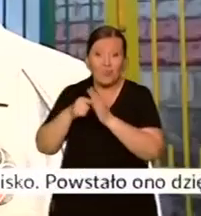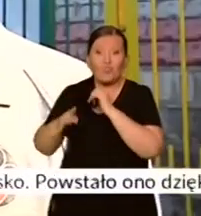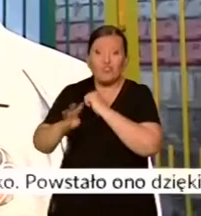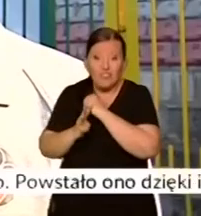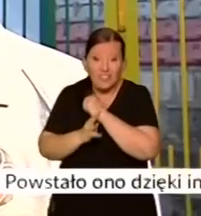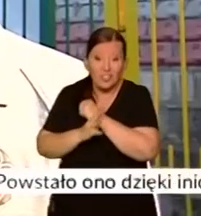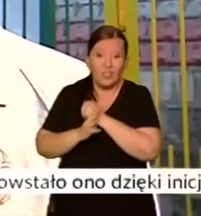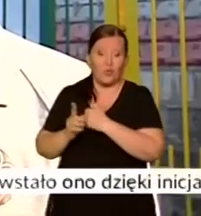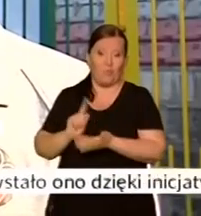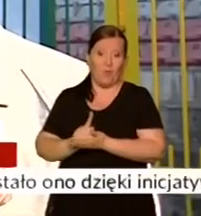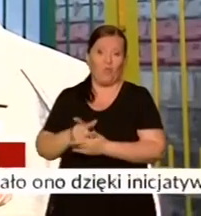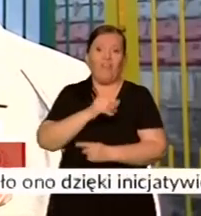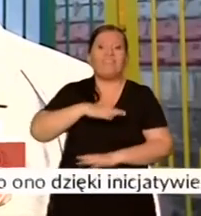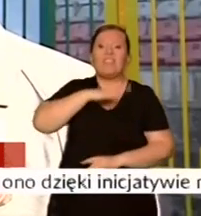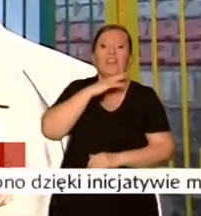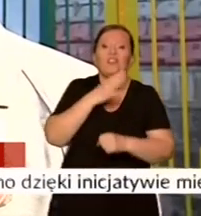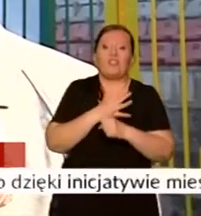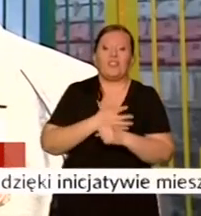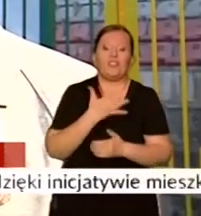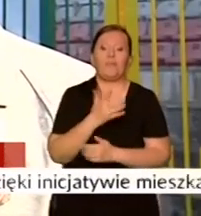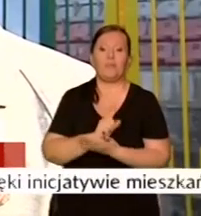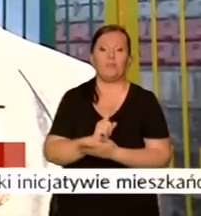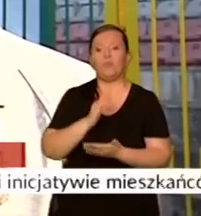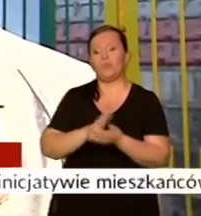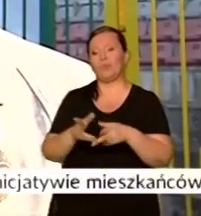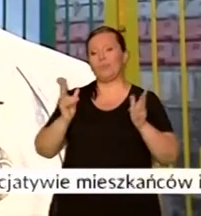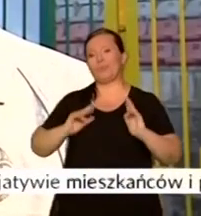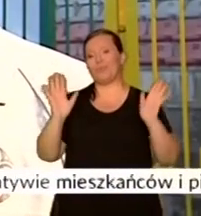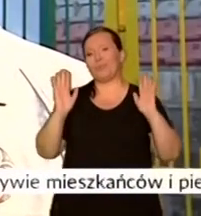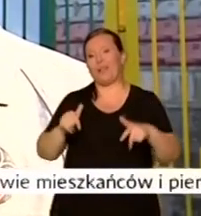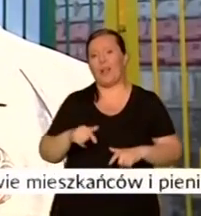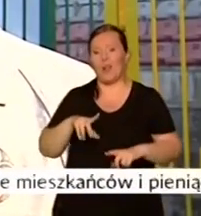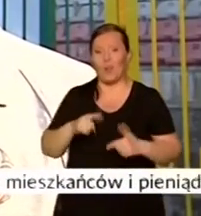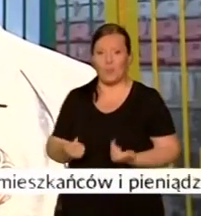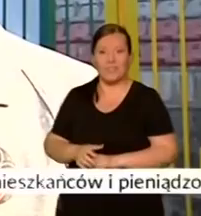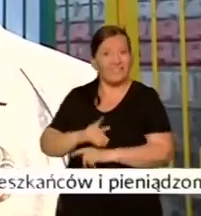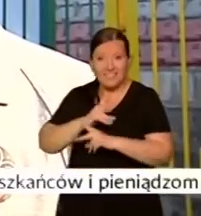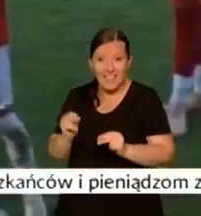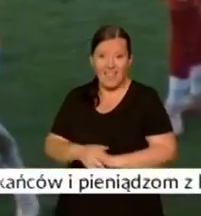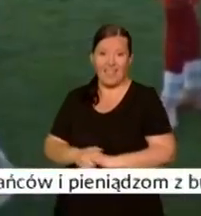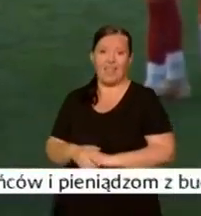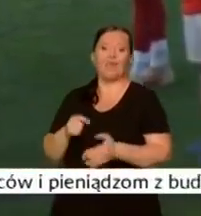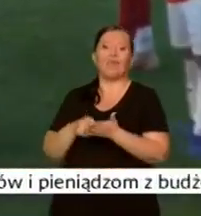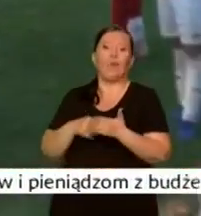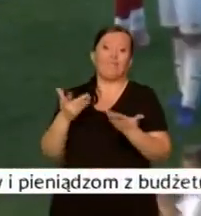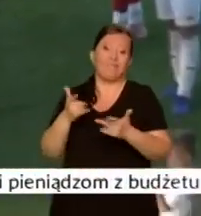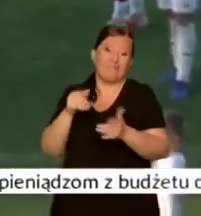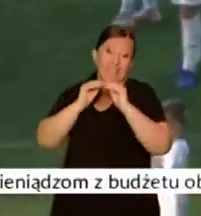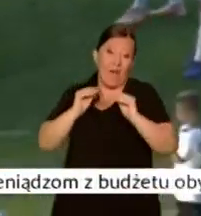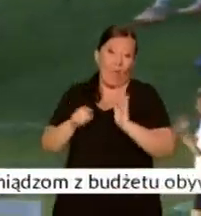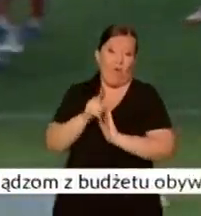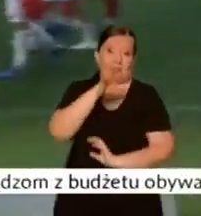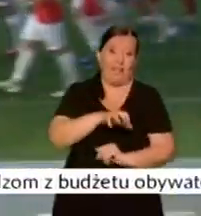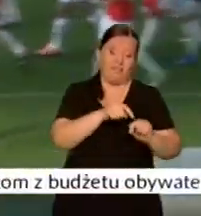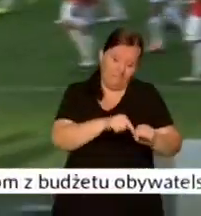a zejść nie tylko z wynikiem remisowym, ale również zejść pokonanym z meczu. Także z punktu widzenia takiego, powiedzmy, nauki, to może